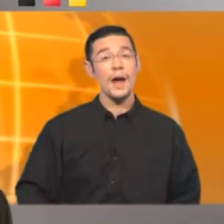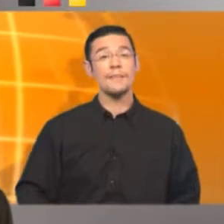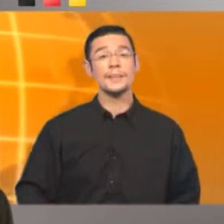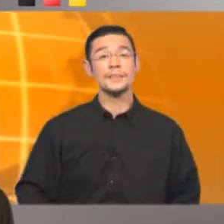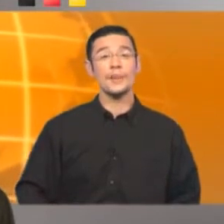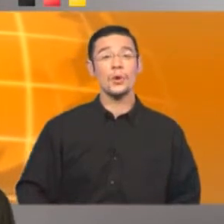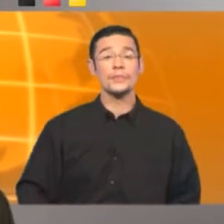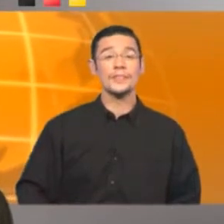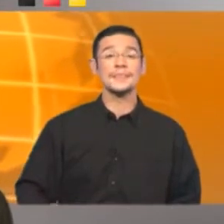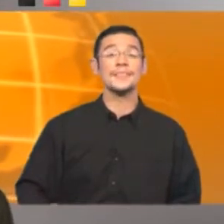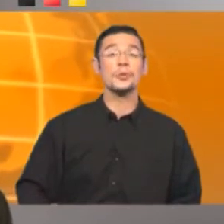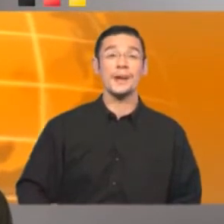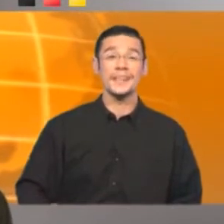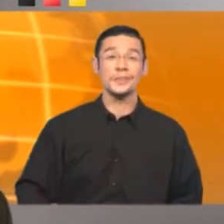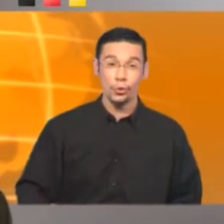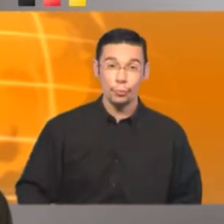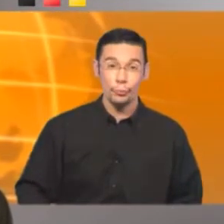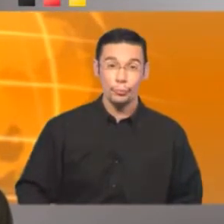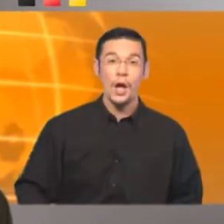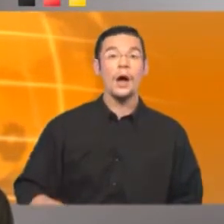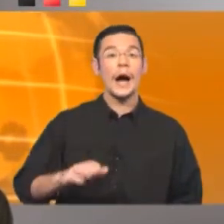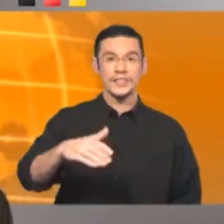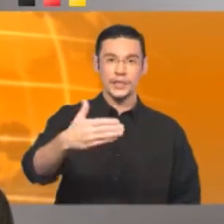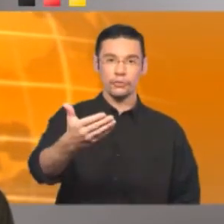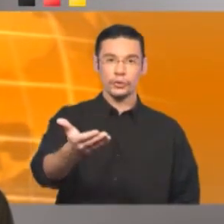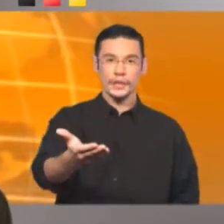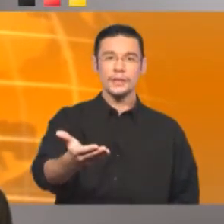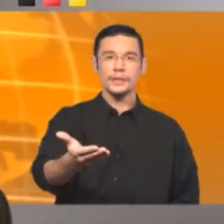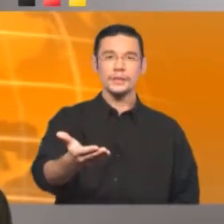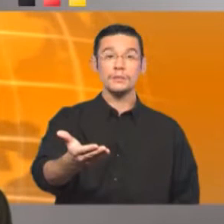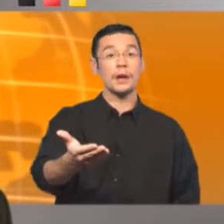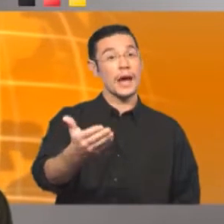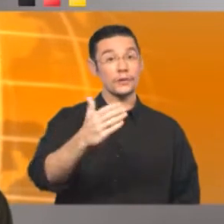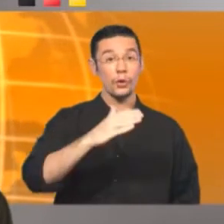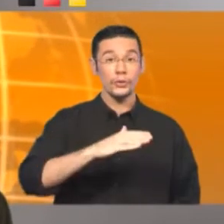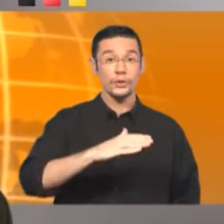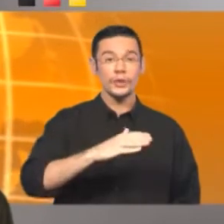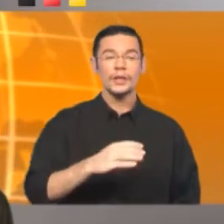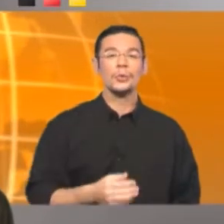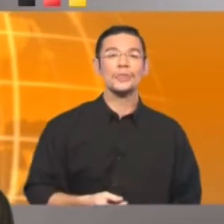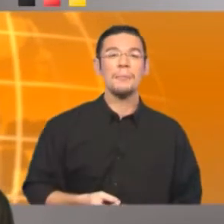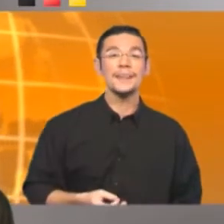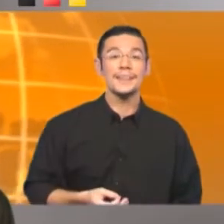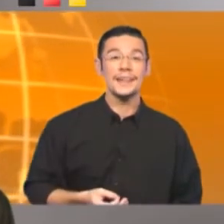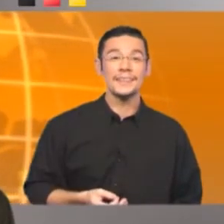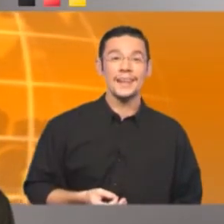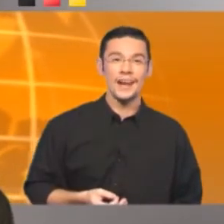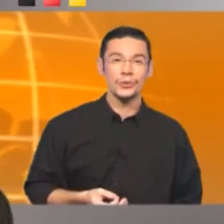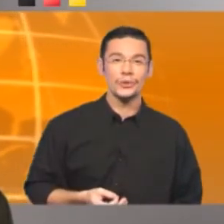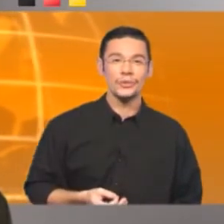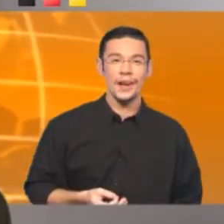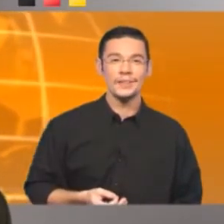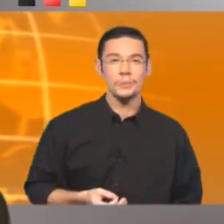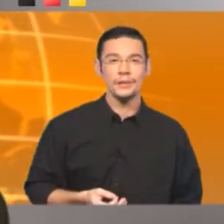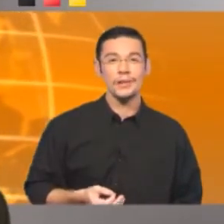Normalerweise verläuft das Gespräch so Ein Telefon klingelt, man antwortet und am anderen Ende der